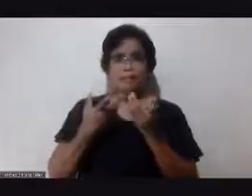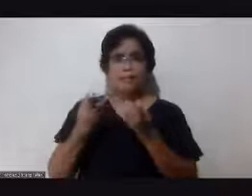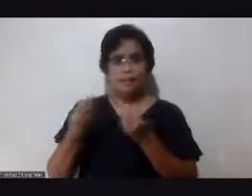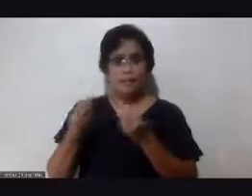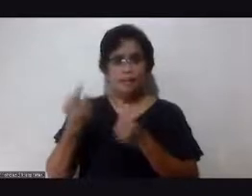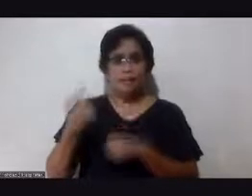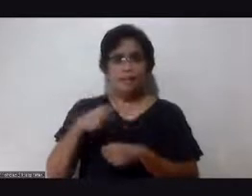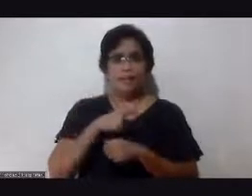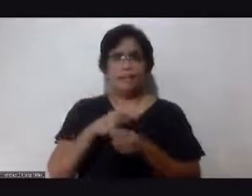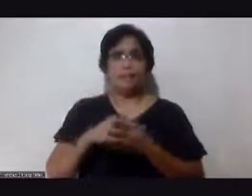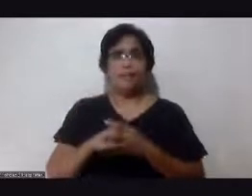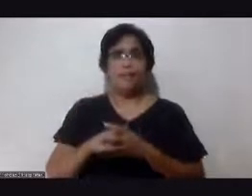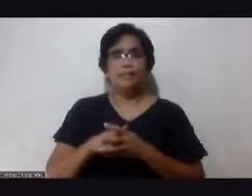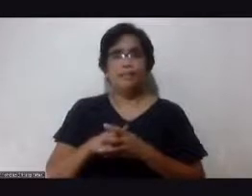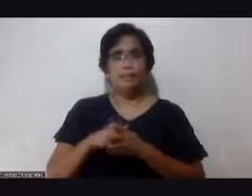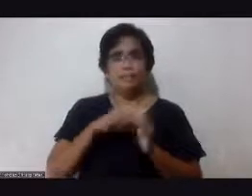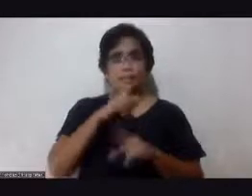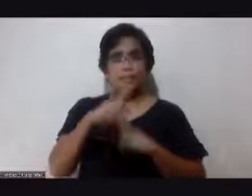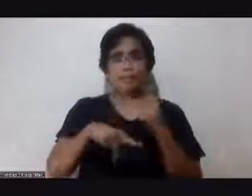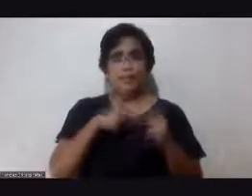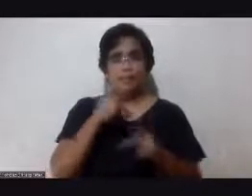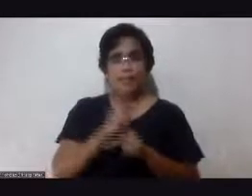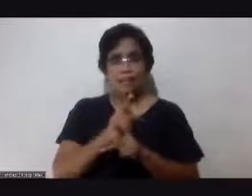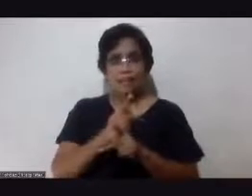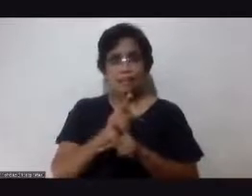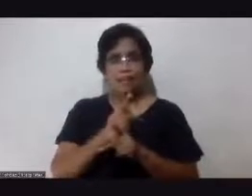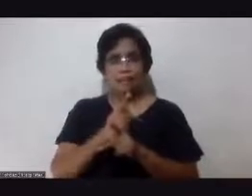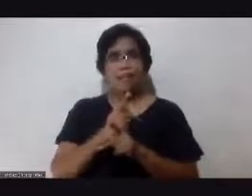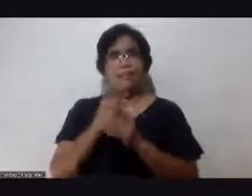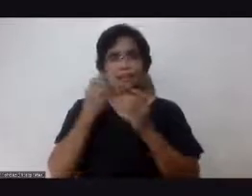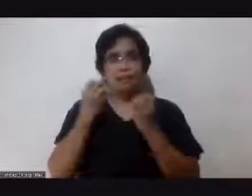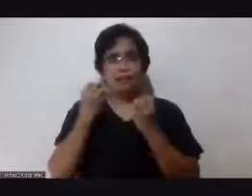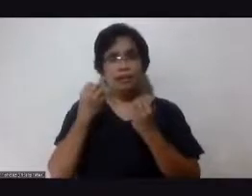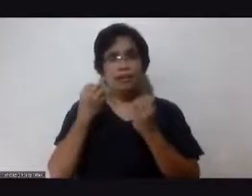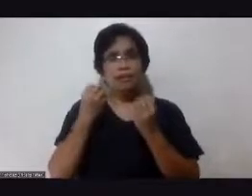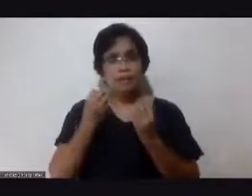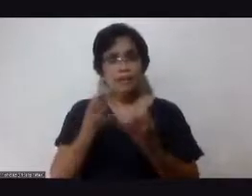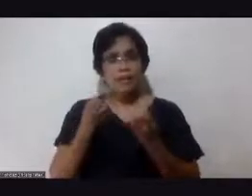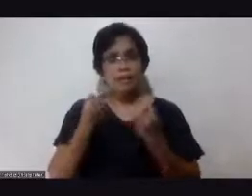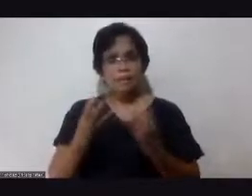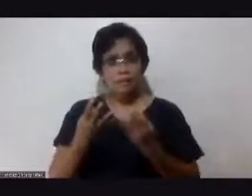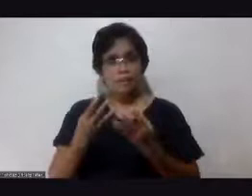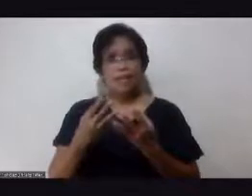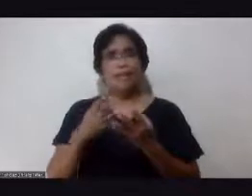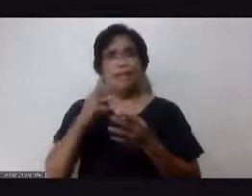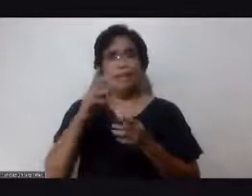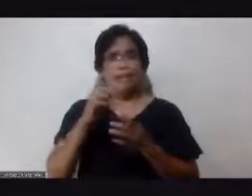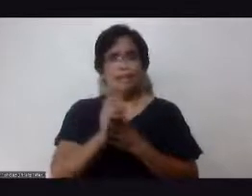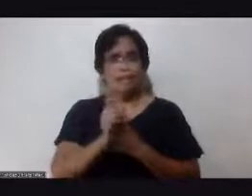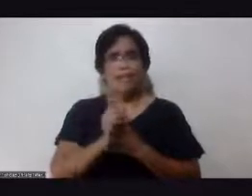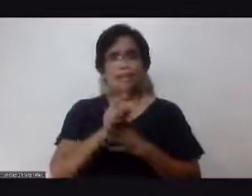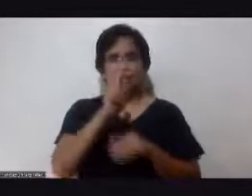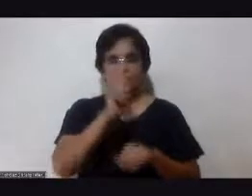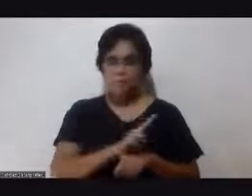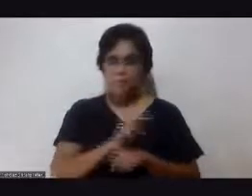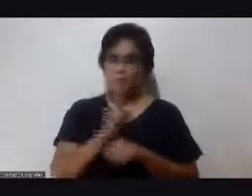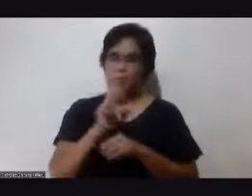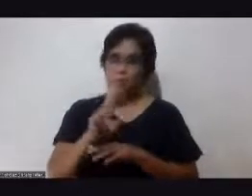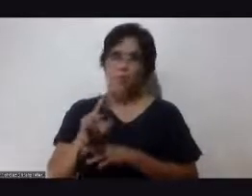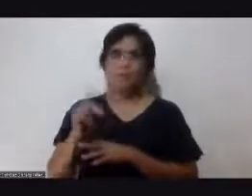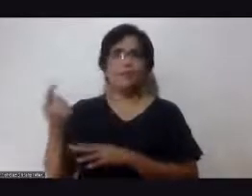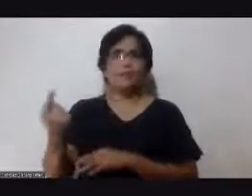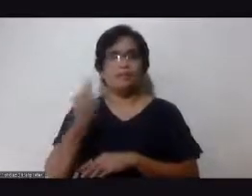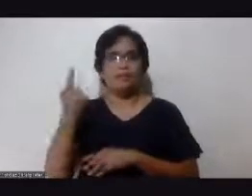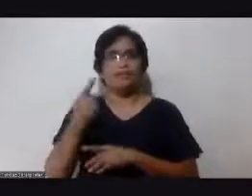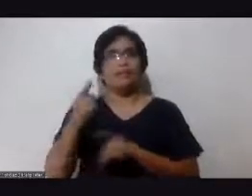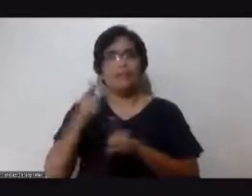ok yung uri yung rami at yung dalas ay may implication sa ating blood sugar sa